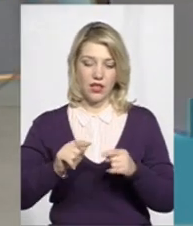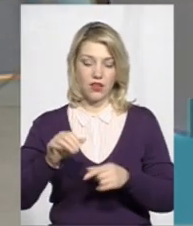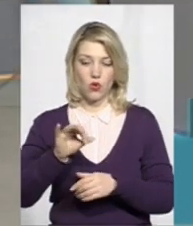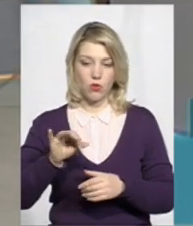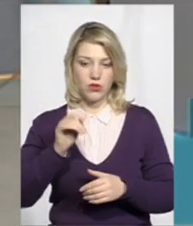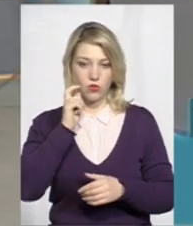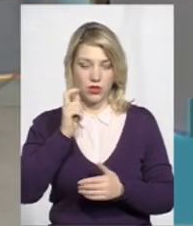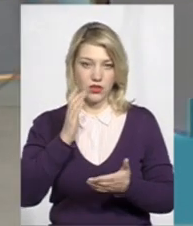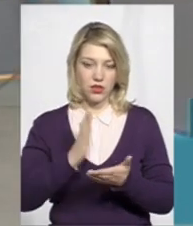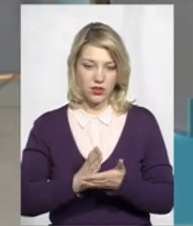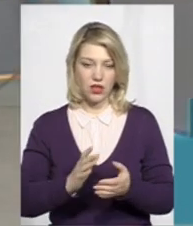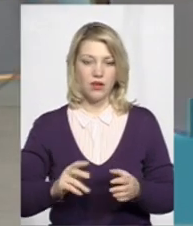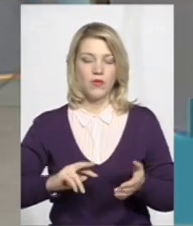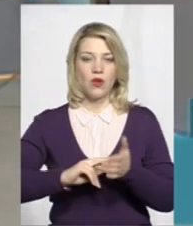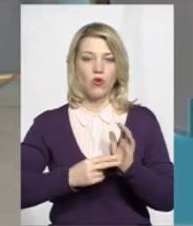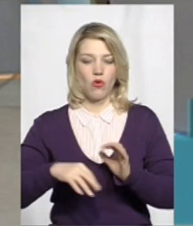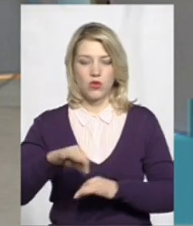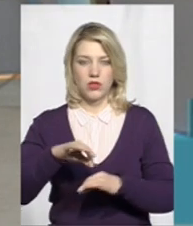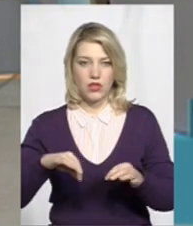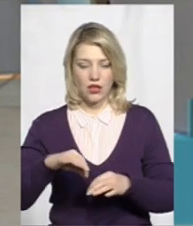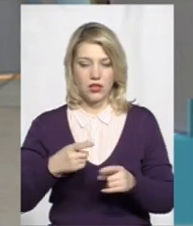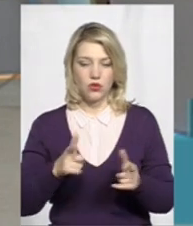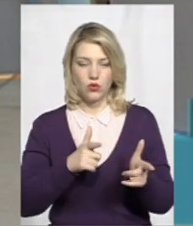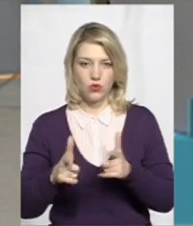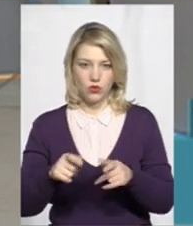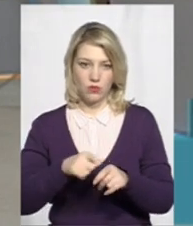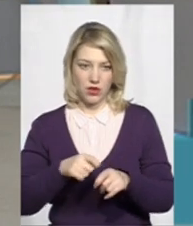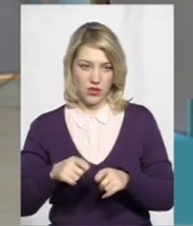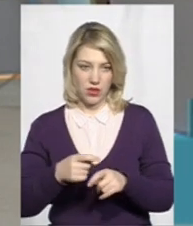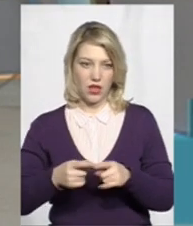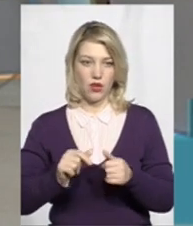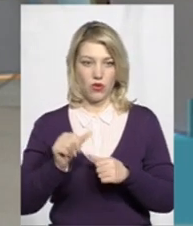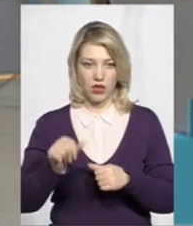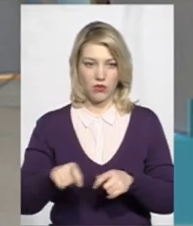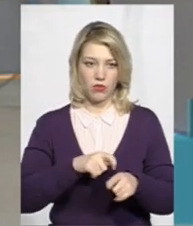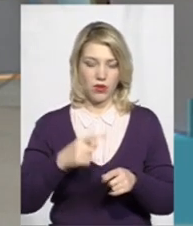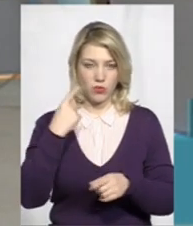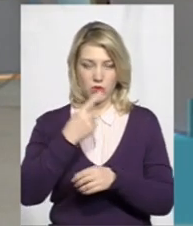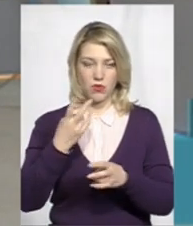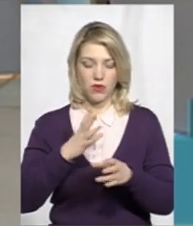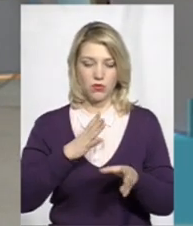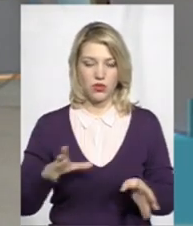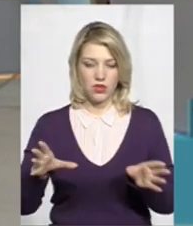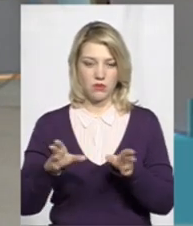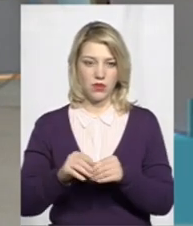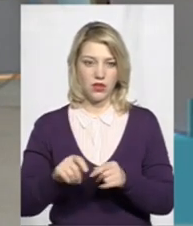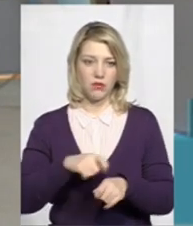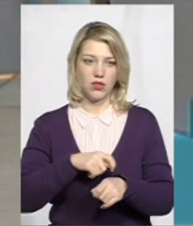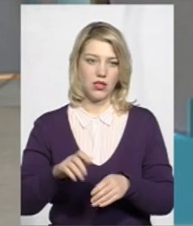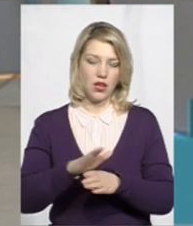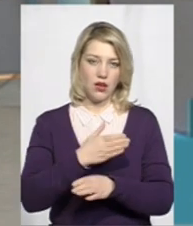є координатори, які готують матеріали. Окремі матеріали особисті, так само в нас ще мають бути спільні матеріали між